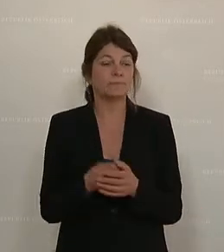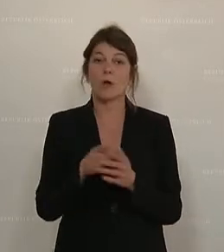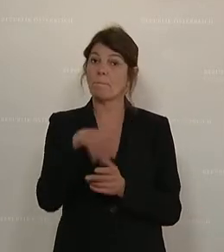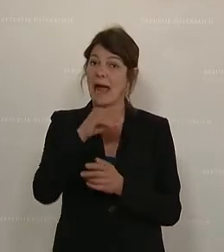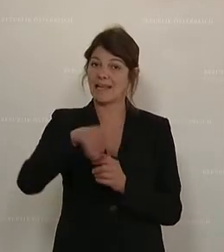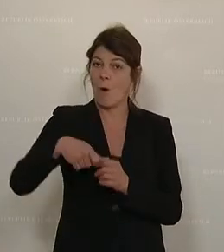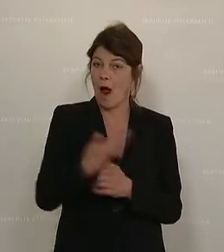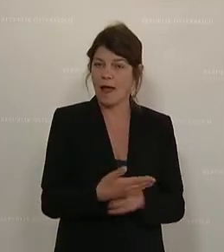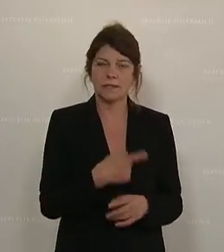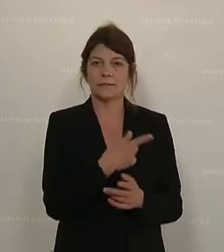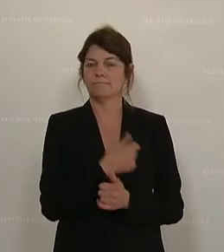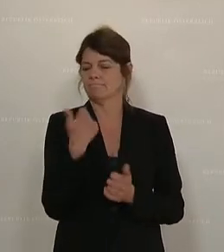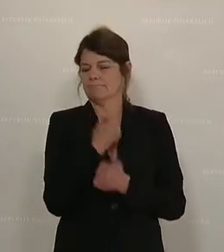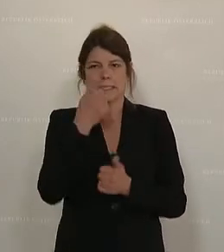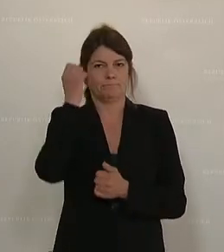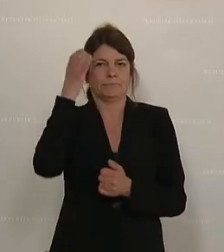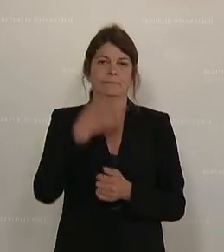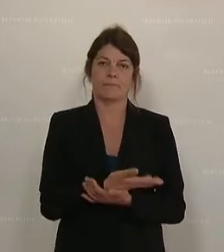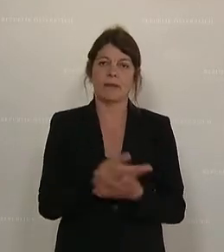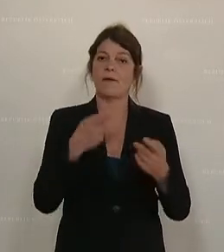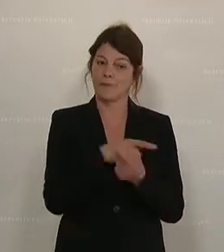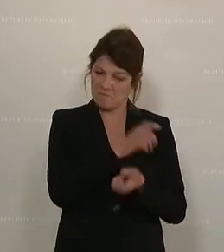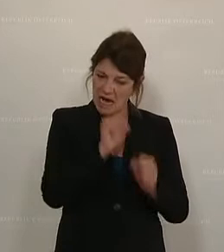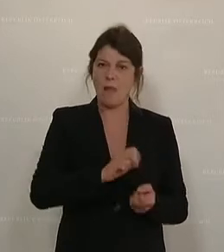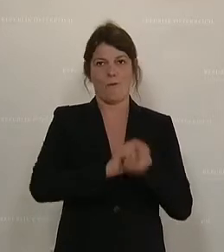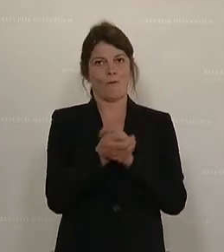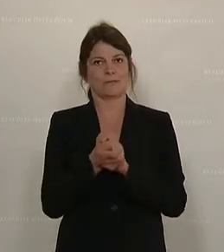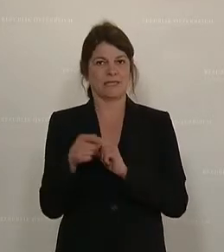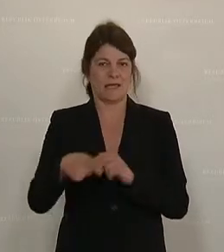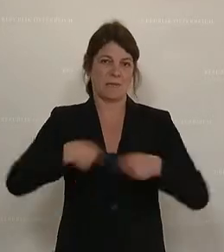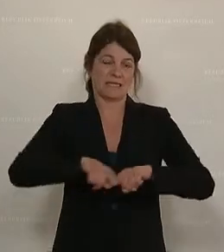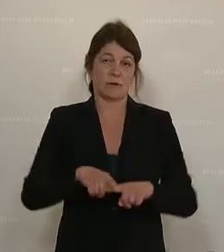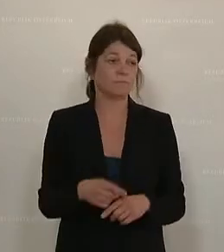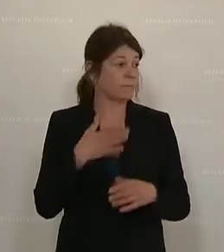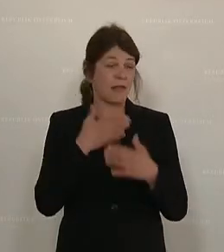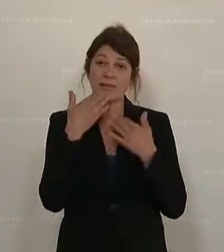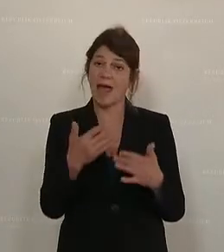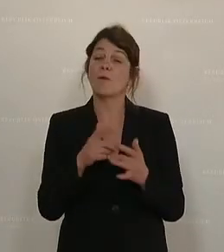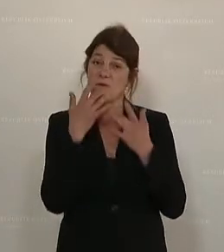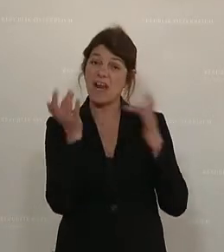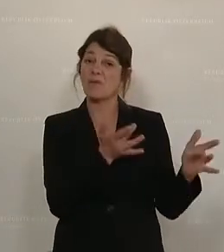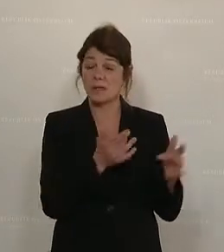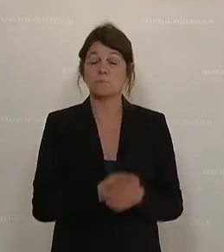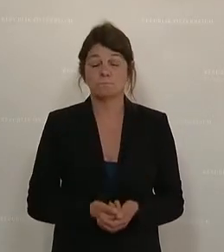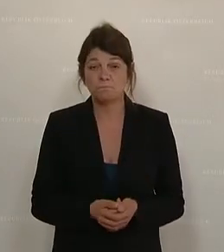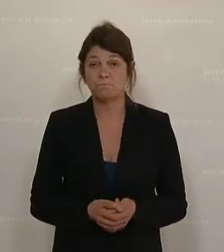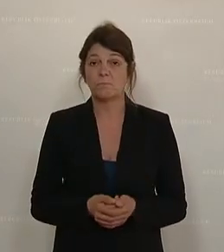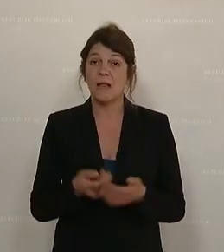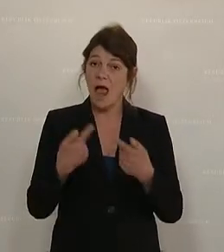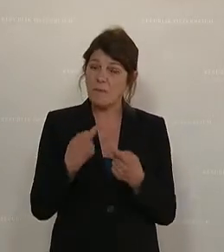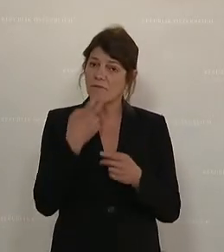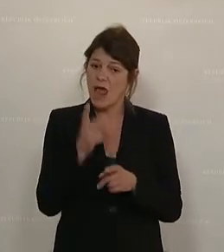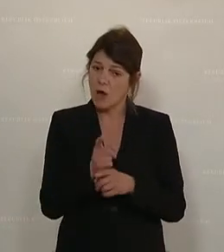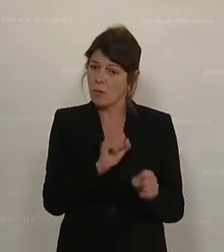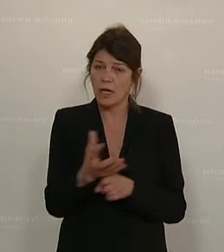Kocher hat er hier einen ausgewiesenen Experten und Umsetzer für dieses Ressort gefunden. Mein Dank und meine Gratulation. Ich möchte die Gelegenheit aber